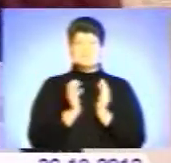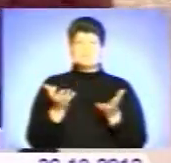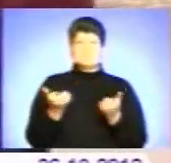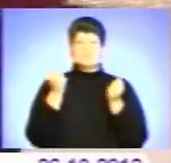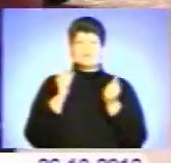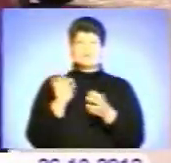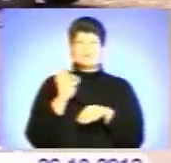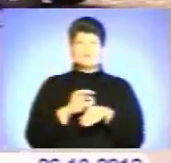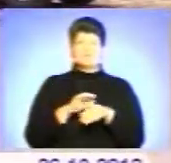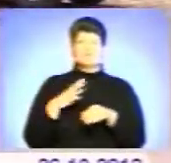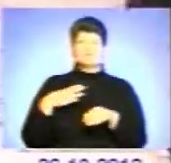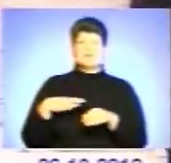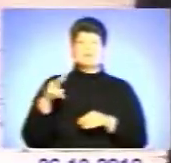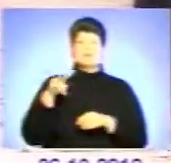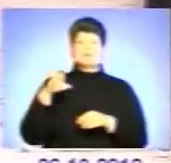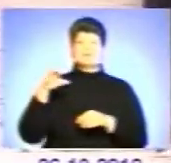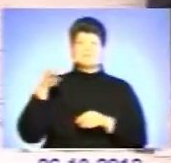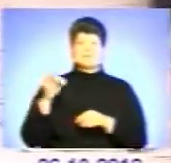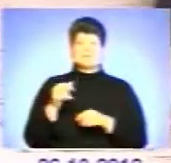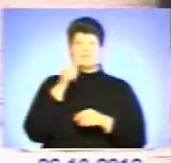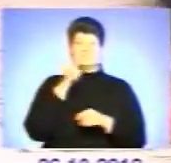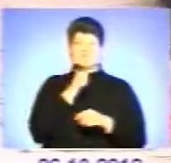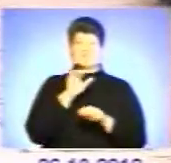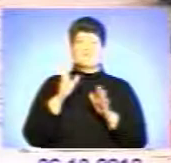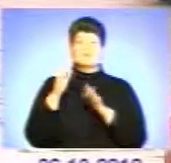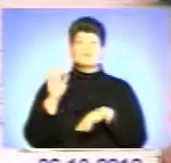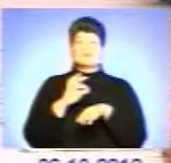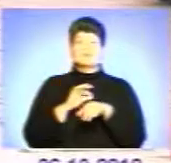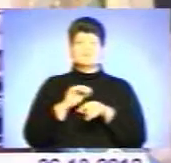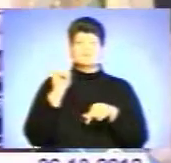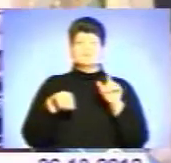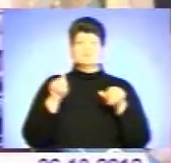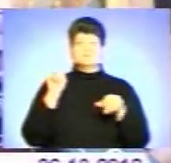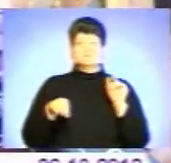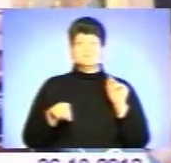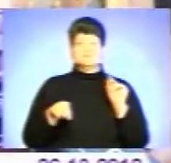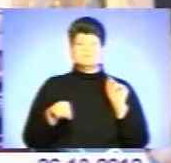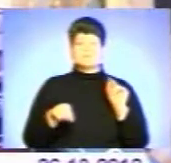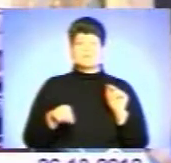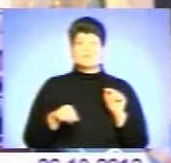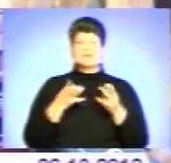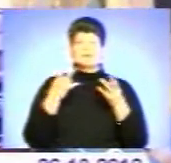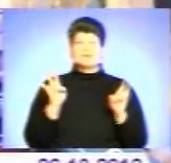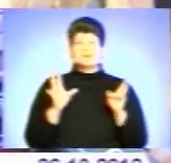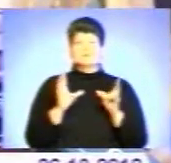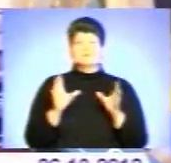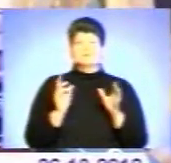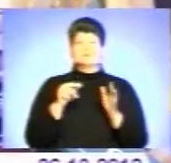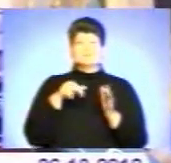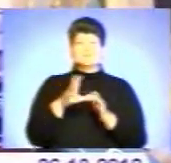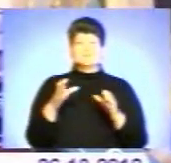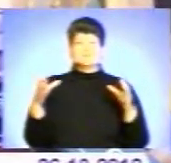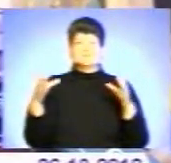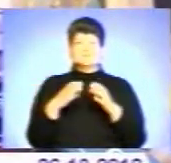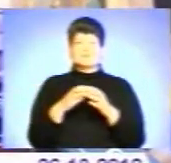нашій області очікують у листопаді. Випадки захворюваності на грипу одинокі. Уникати скупчення людей, тобто